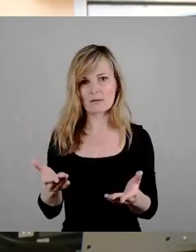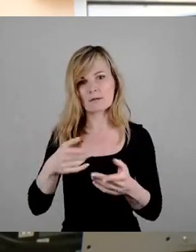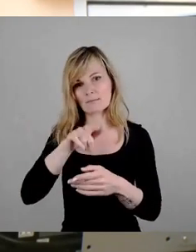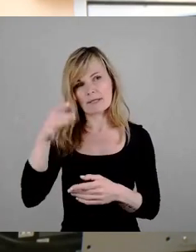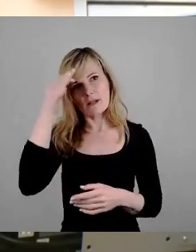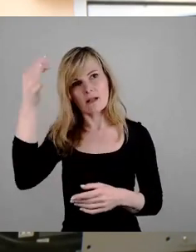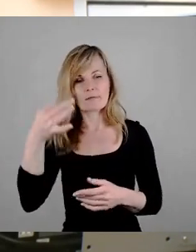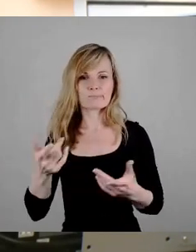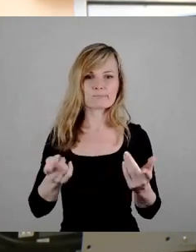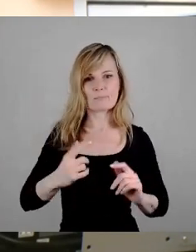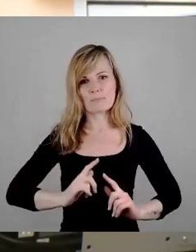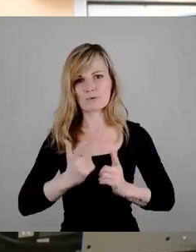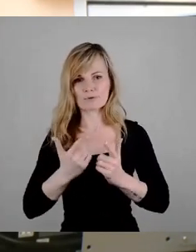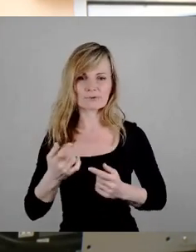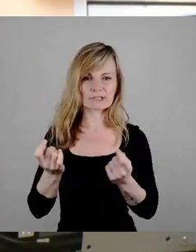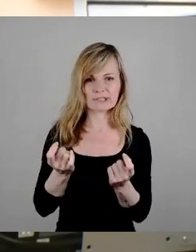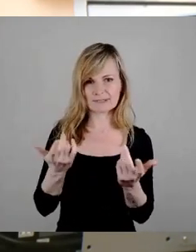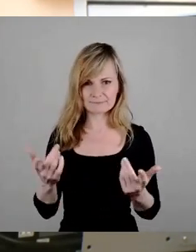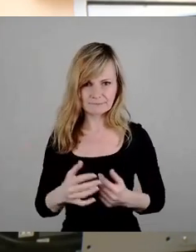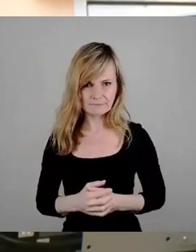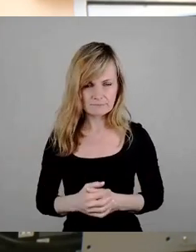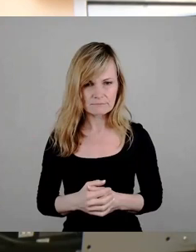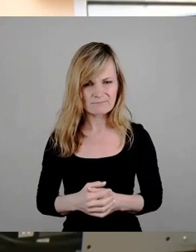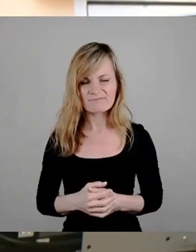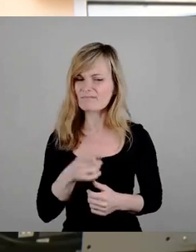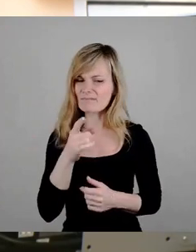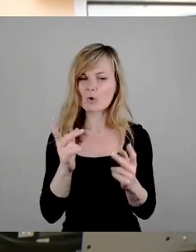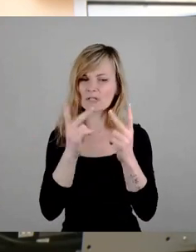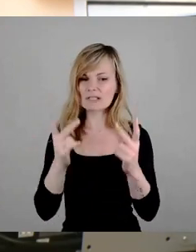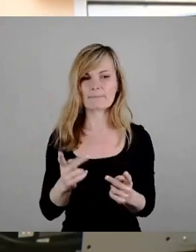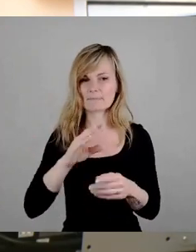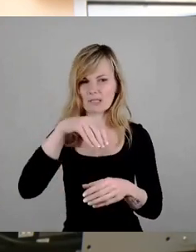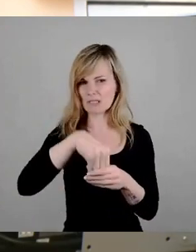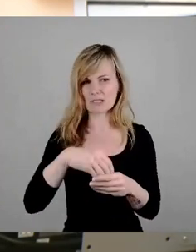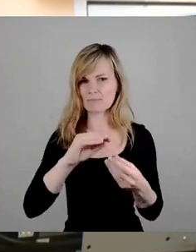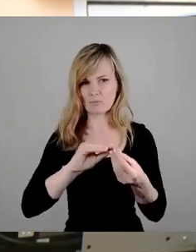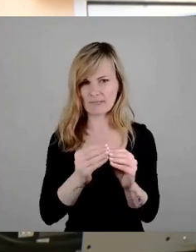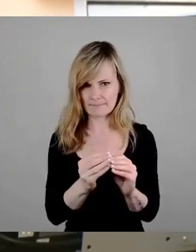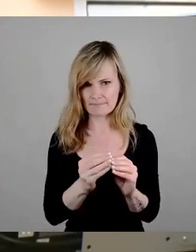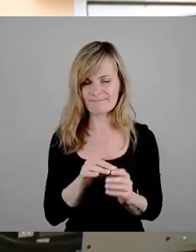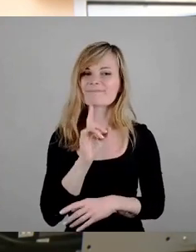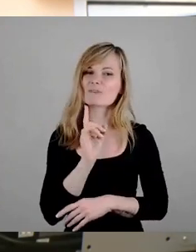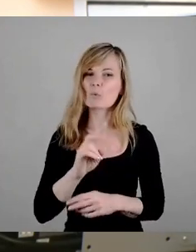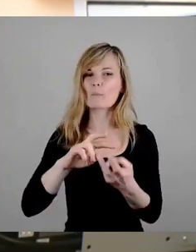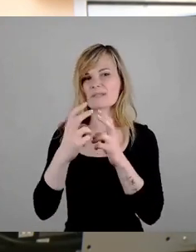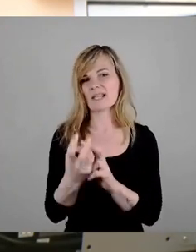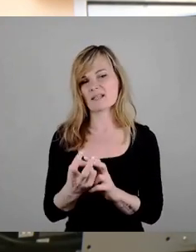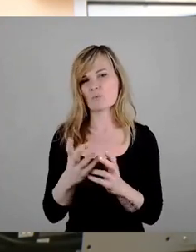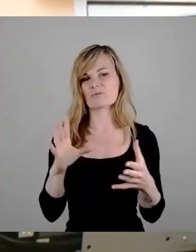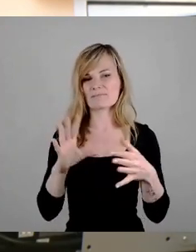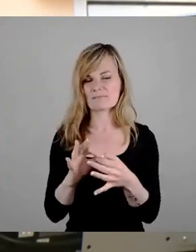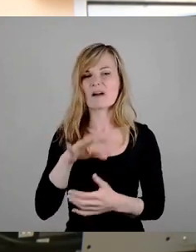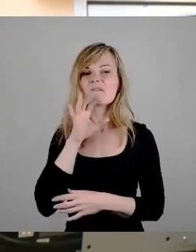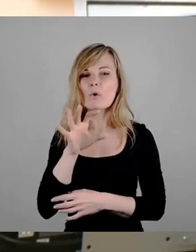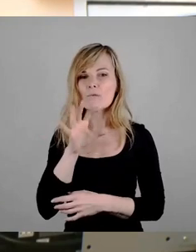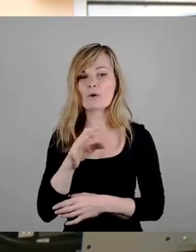Das ist auch gar nicht so problematisch, das Konzept, sondern die Umsetzung und der damit verbundene Vorwurf, dass